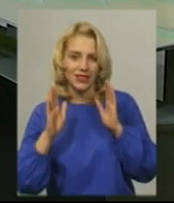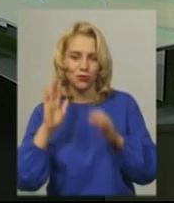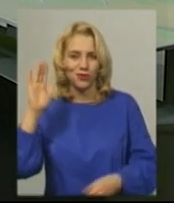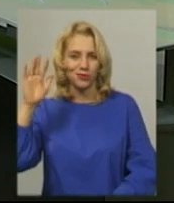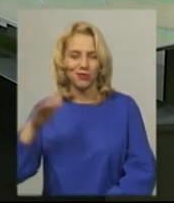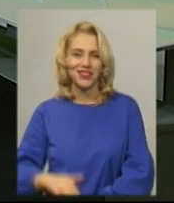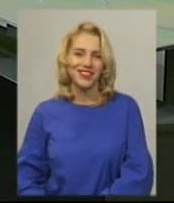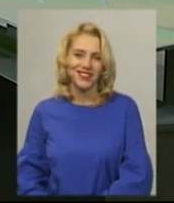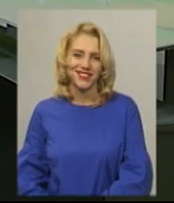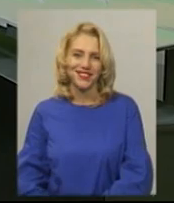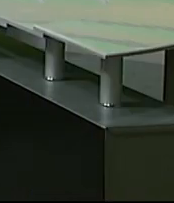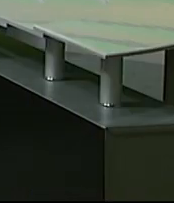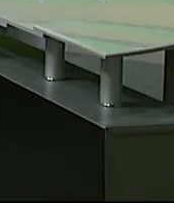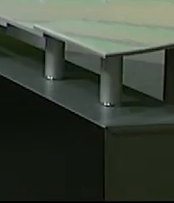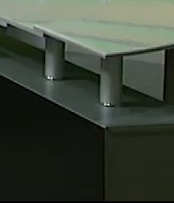Побачимось!